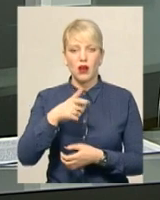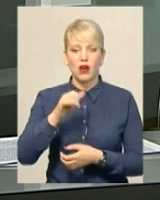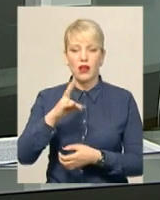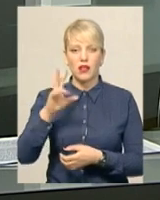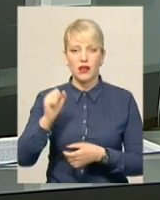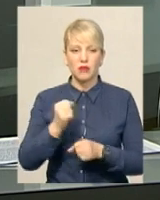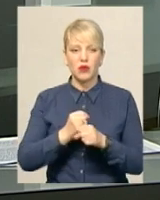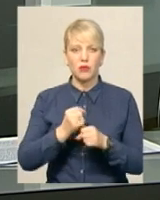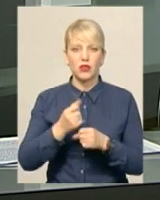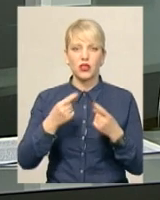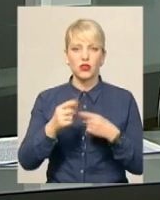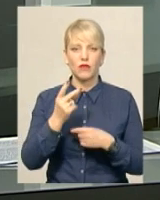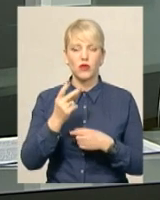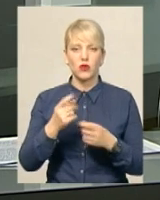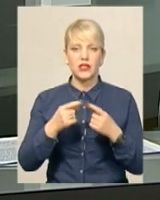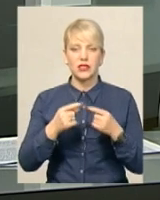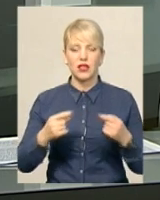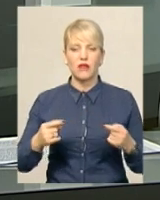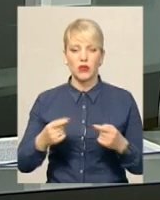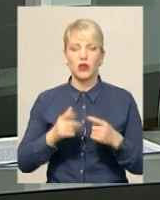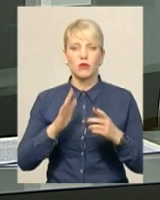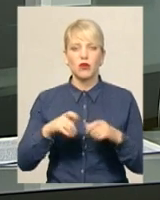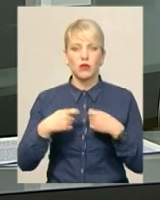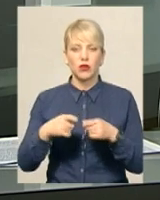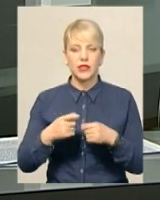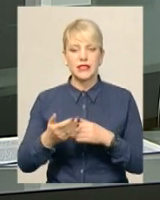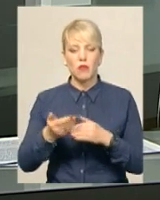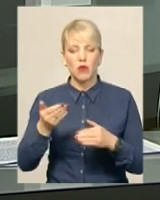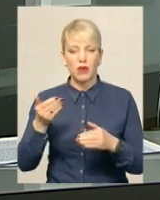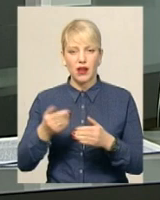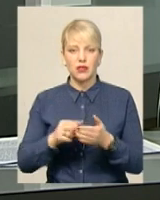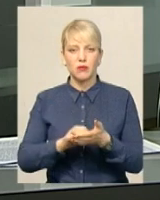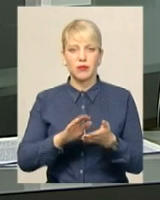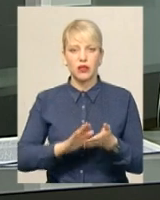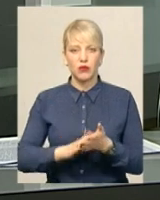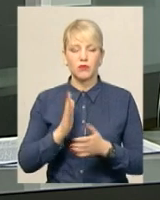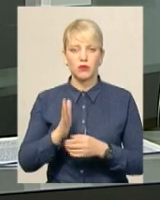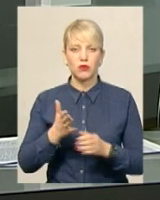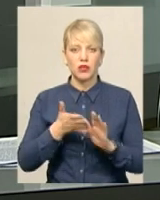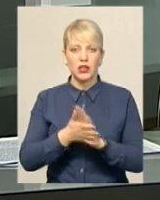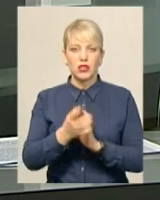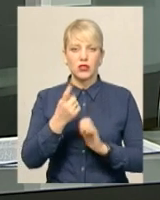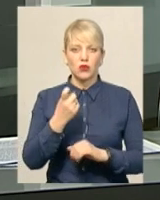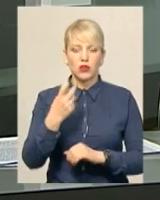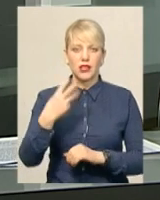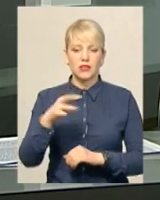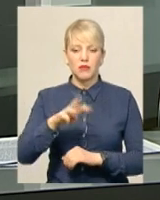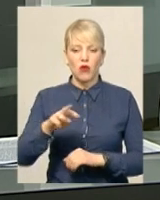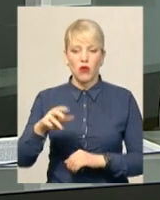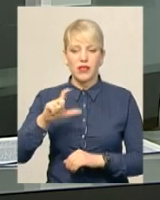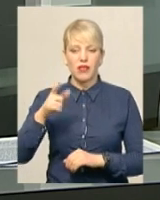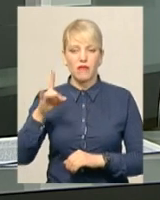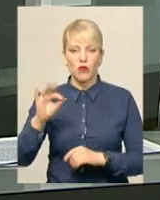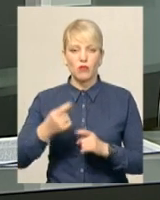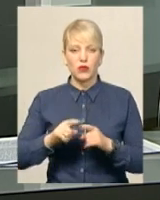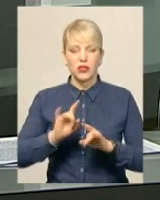вторсировину та продавати її. За попередніми підрахунками, його будівництво обійдеться у 30 мільйонів євро. Про це повідомив помічник міського